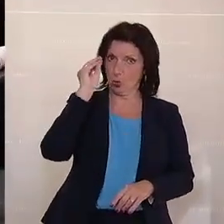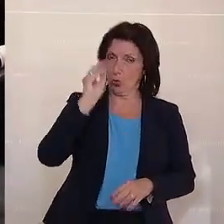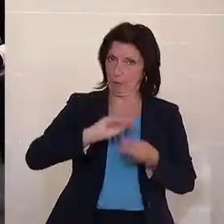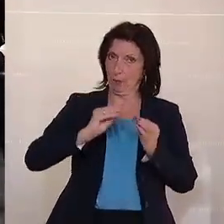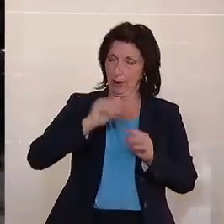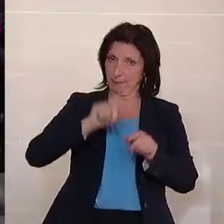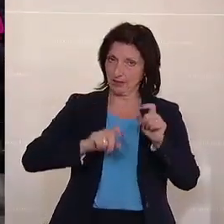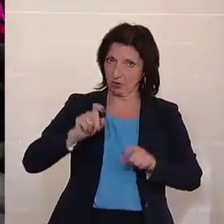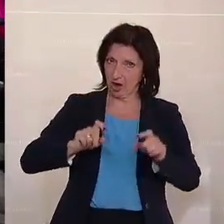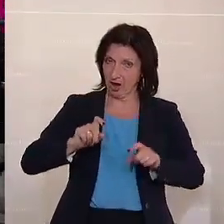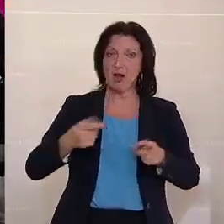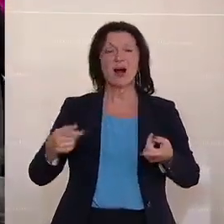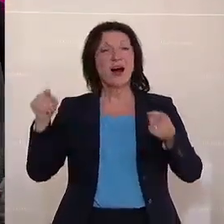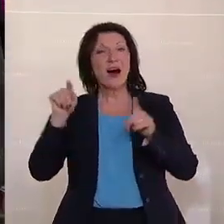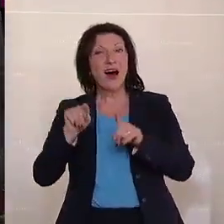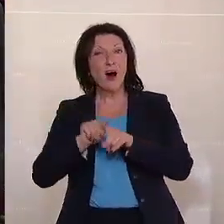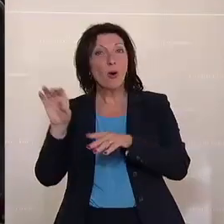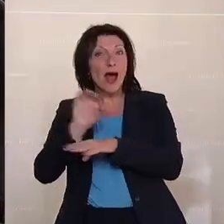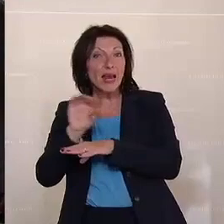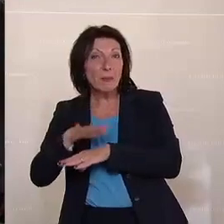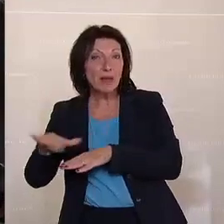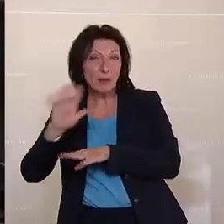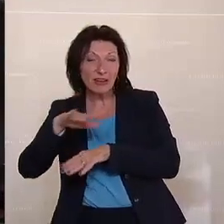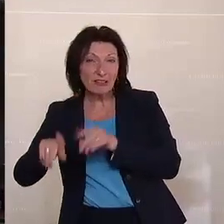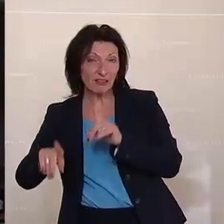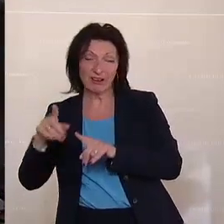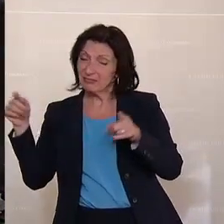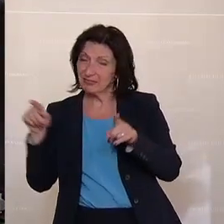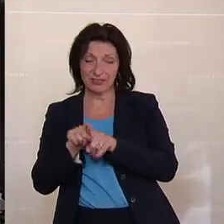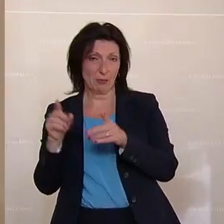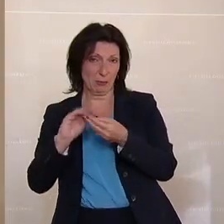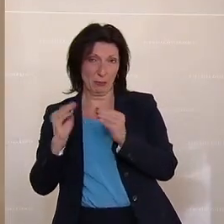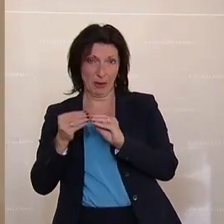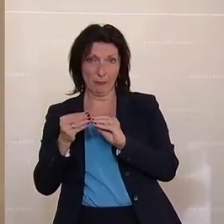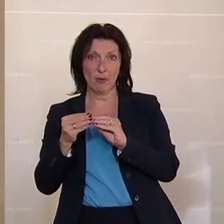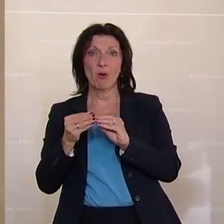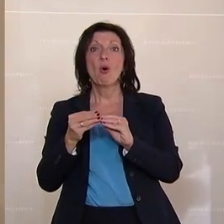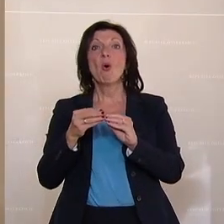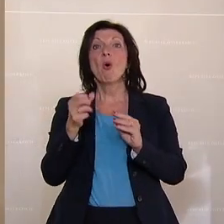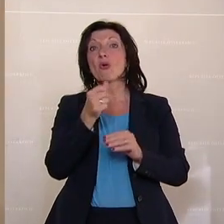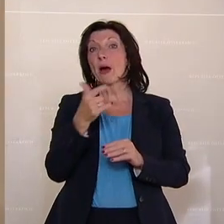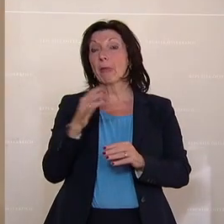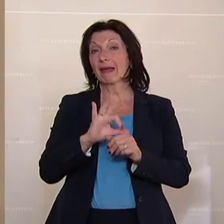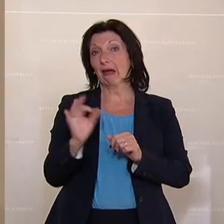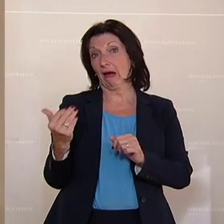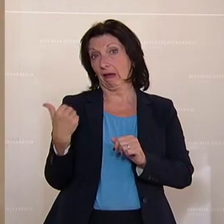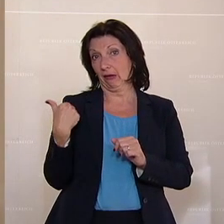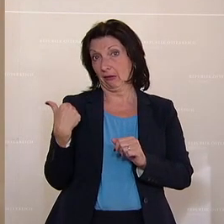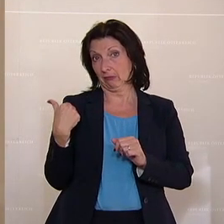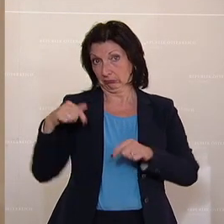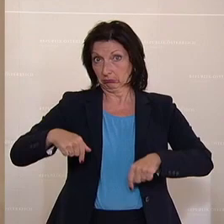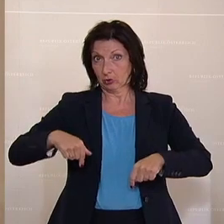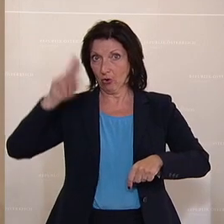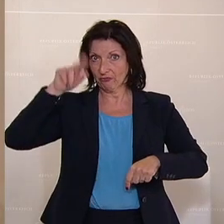sondern wir haben die Probleme auch im Elementarbereich mit dem Ergebnis, dass erst vor wenigen Tagen hier in